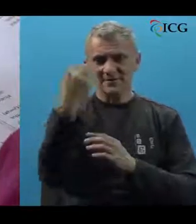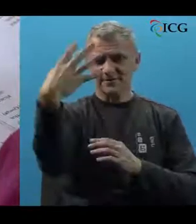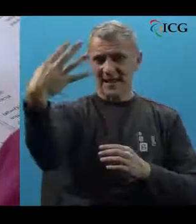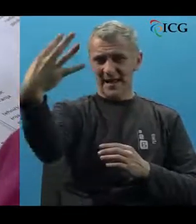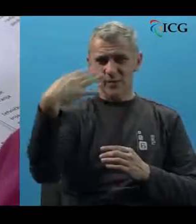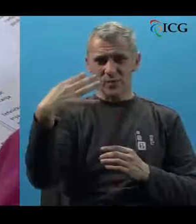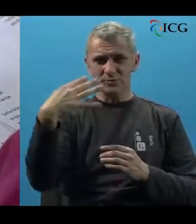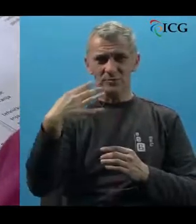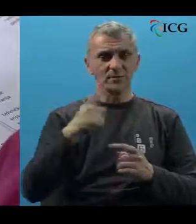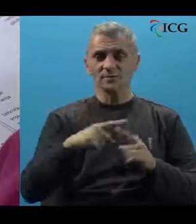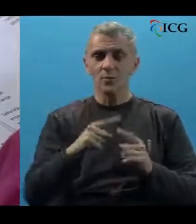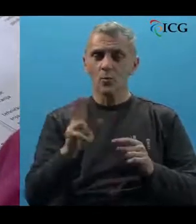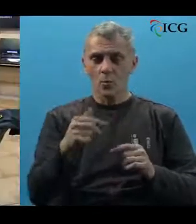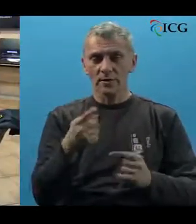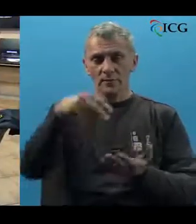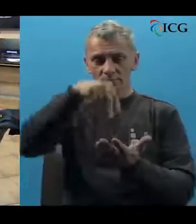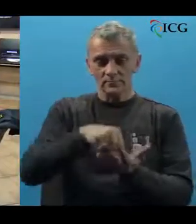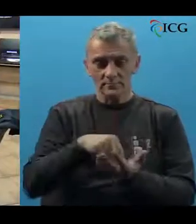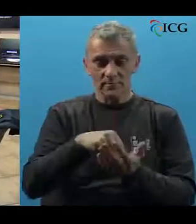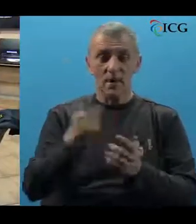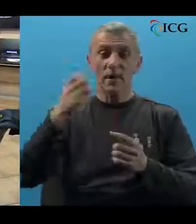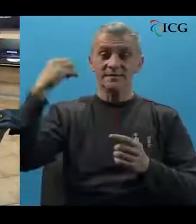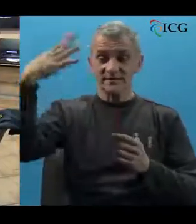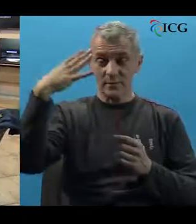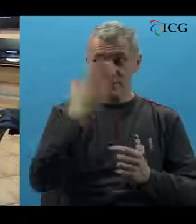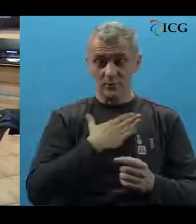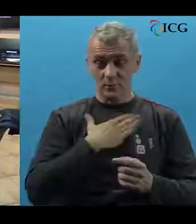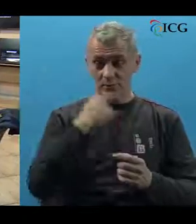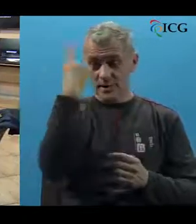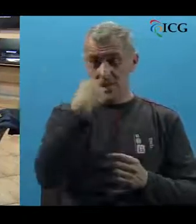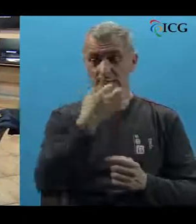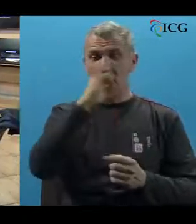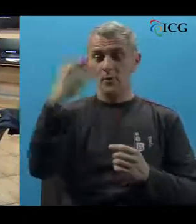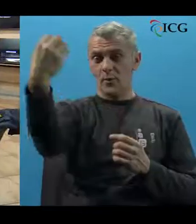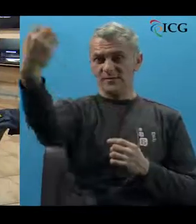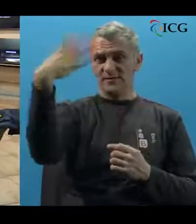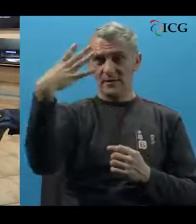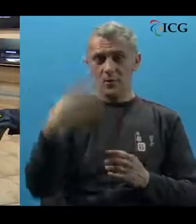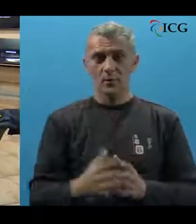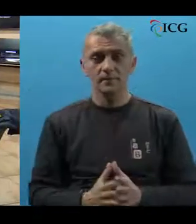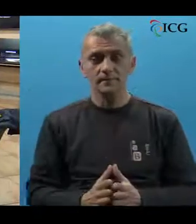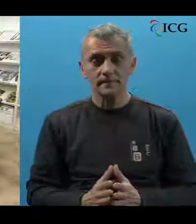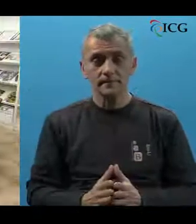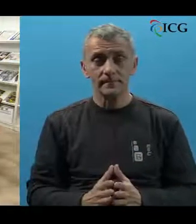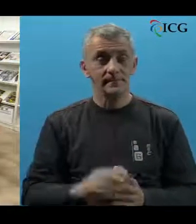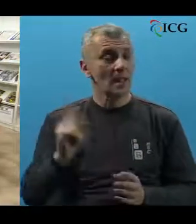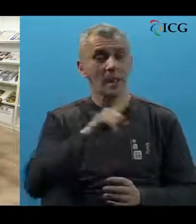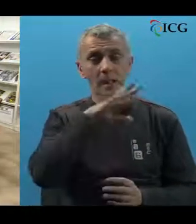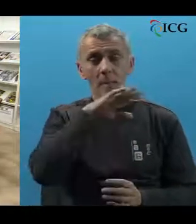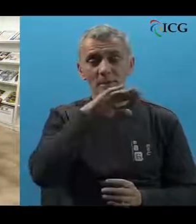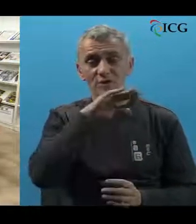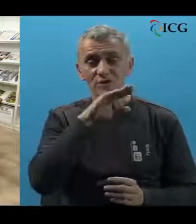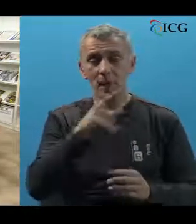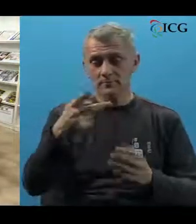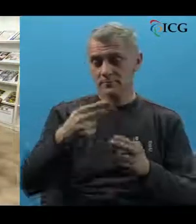svjetlosti, nastojte zauzeti položaj u kome je vaše lice najbolje osvjetljeno. Ne pričajte